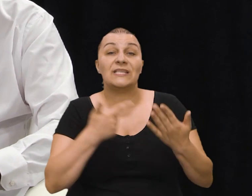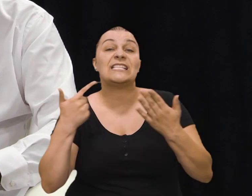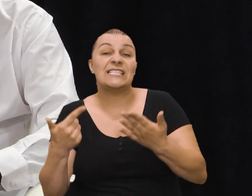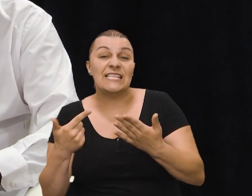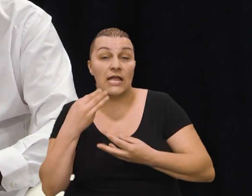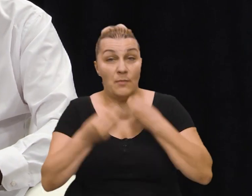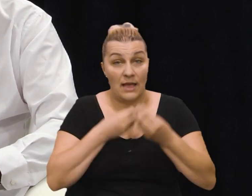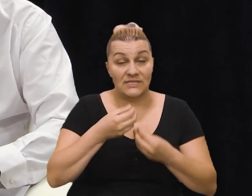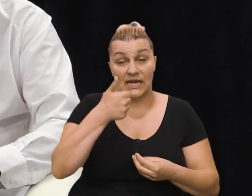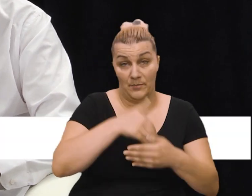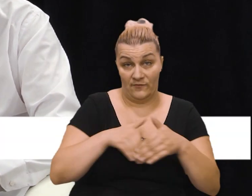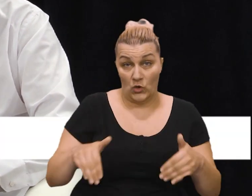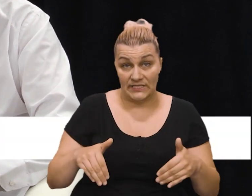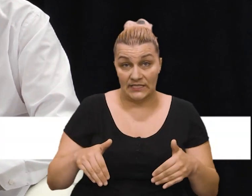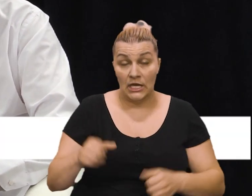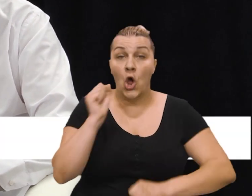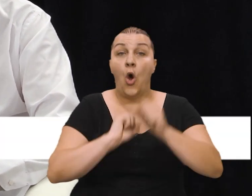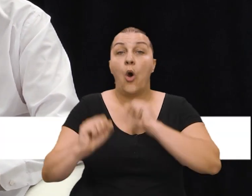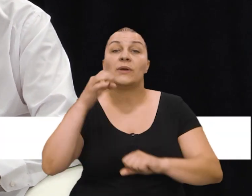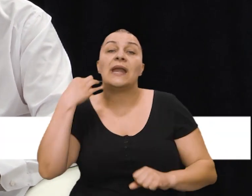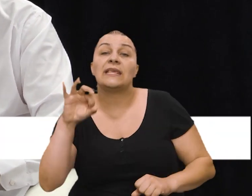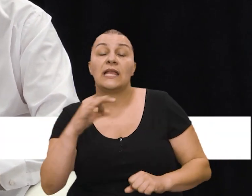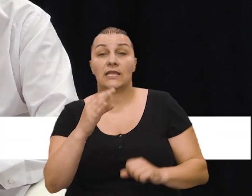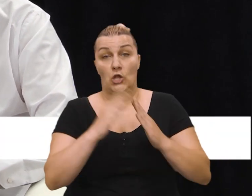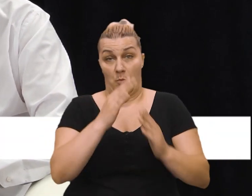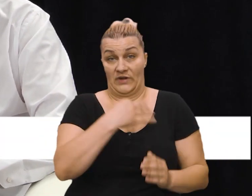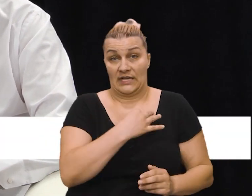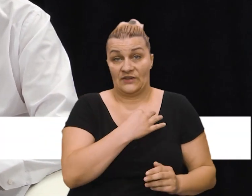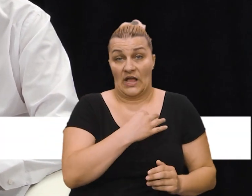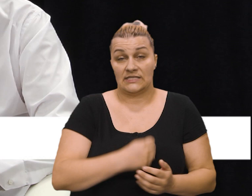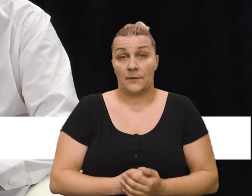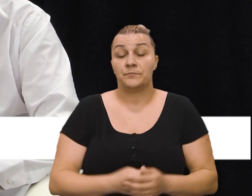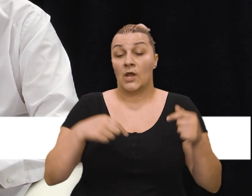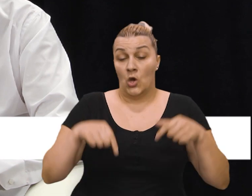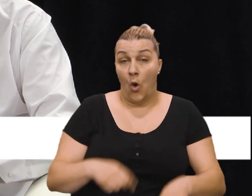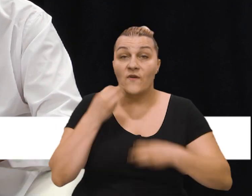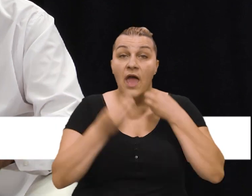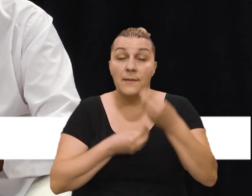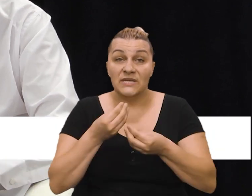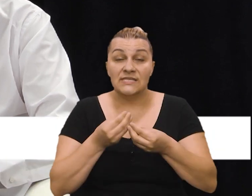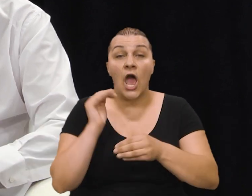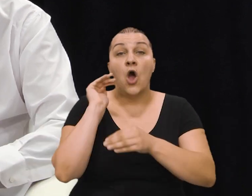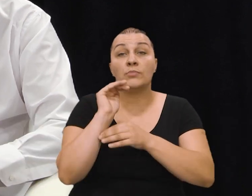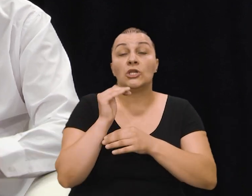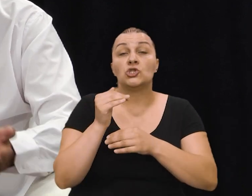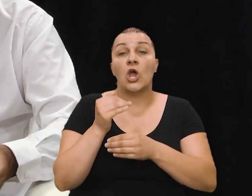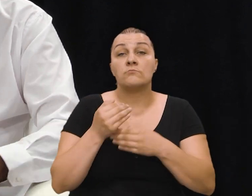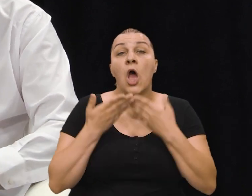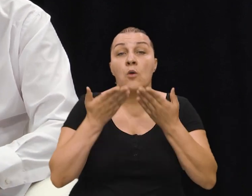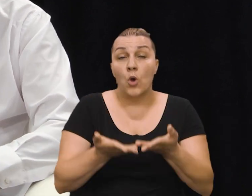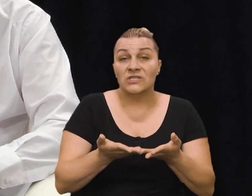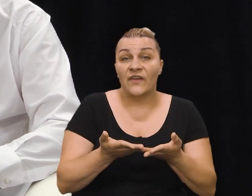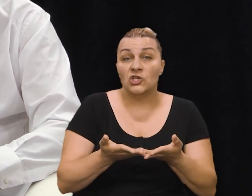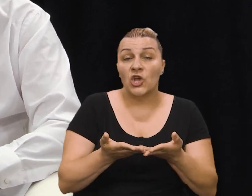187. emisiji na prvoj crti obrane jedine nam domovine Hrvatske. Ova emisija će biti